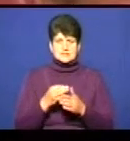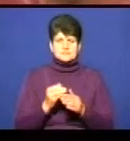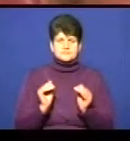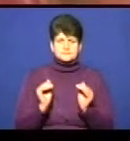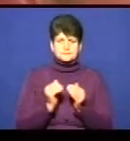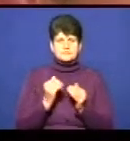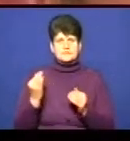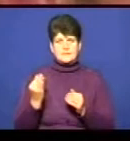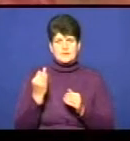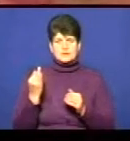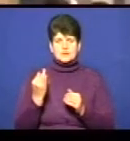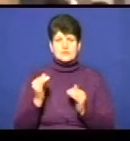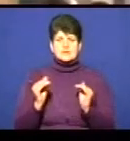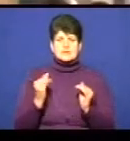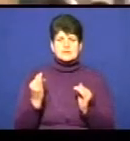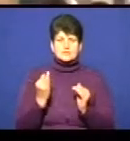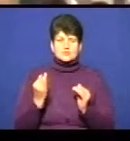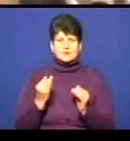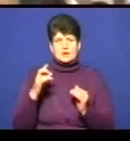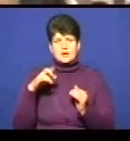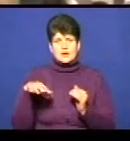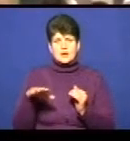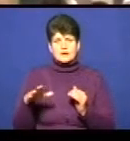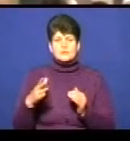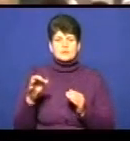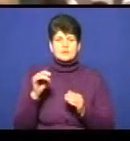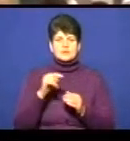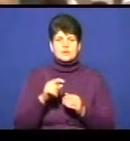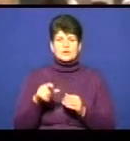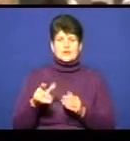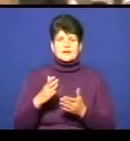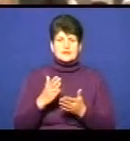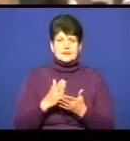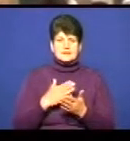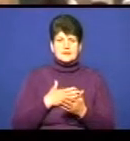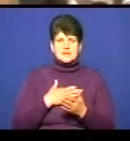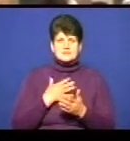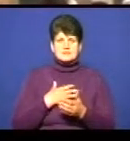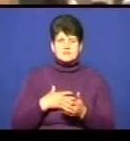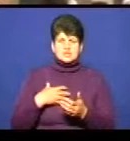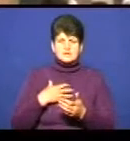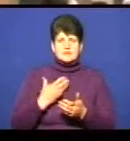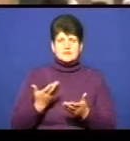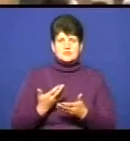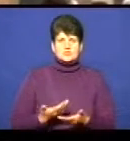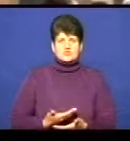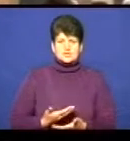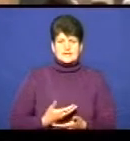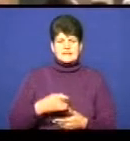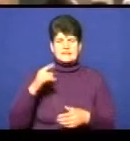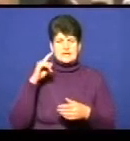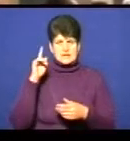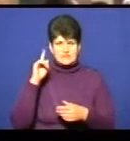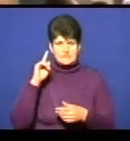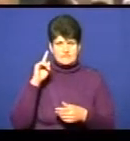історії, з історії краю, про тих людей, які є для нас значимі, які тут жили, які є відомі,